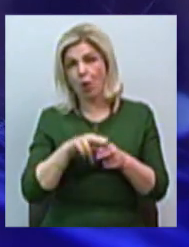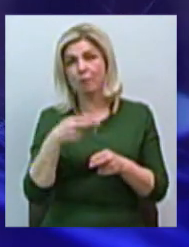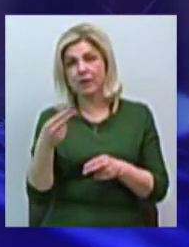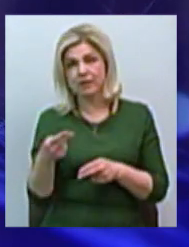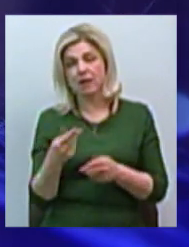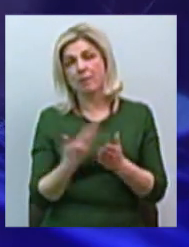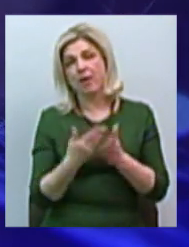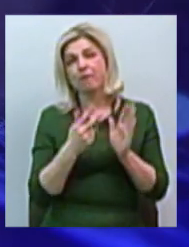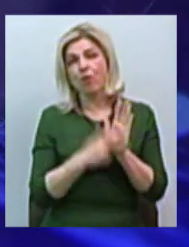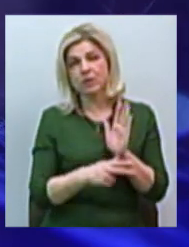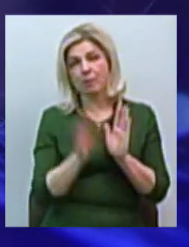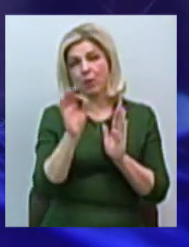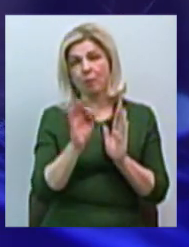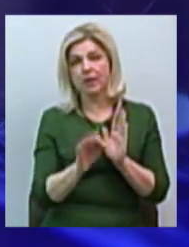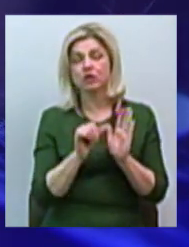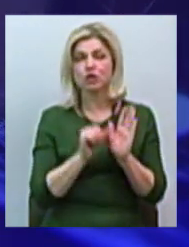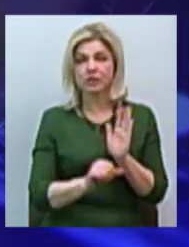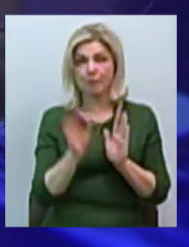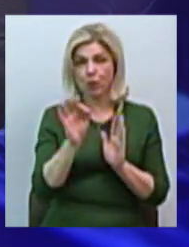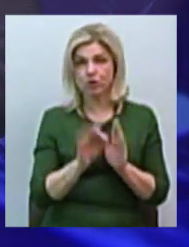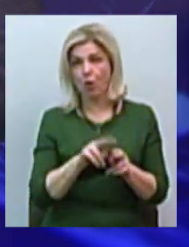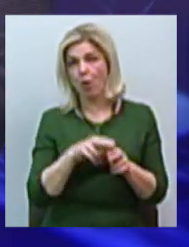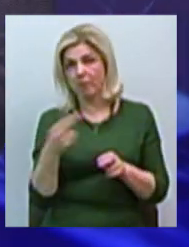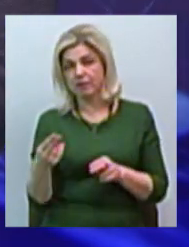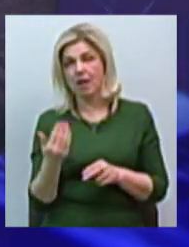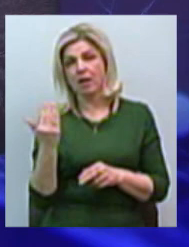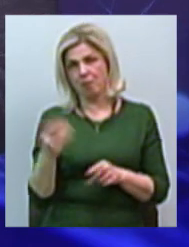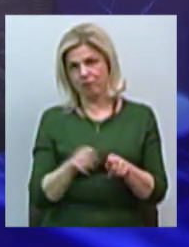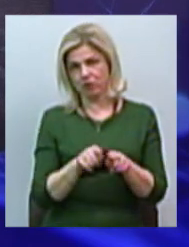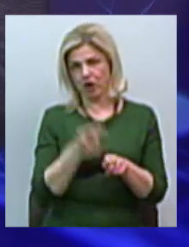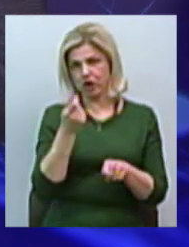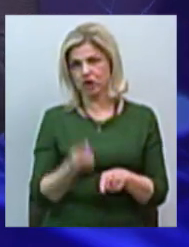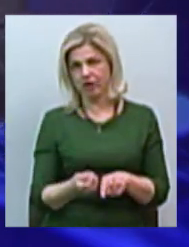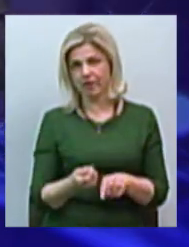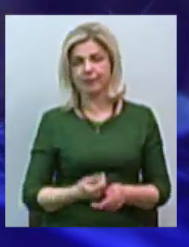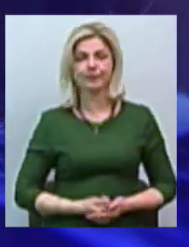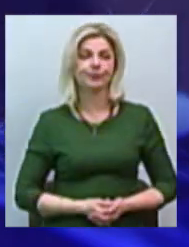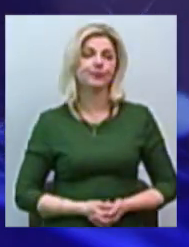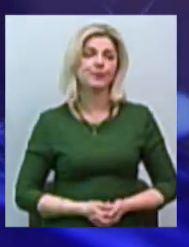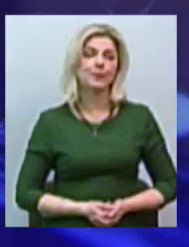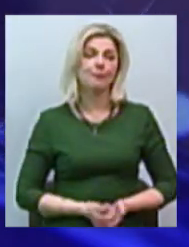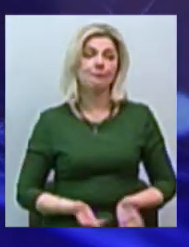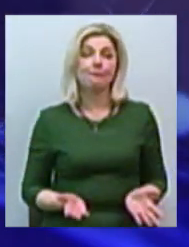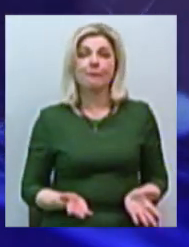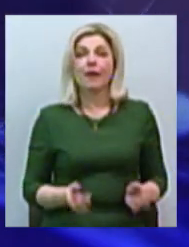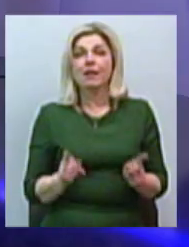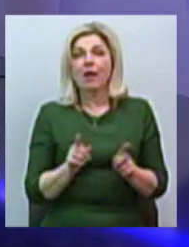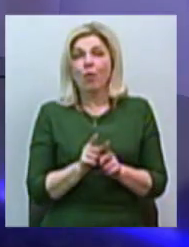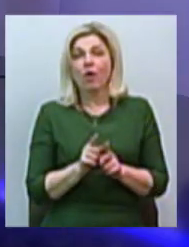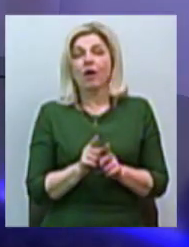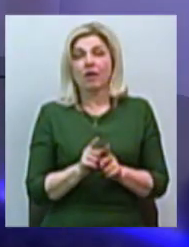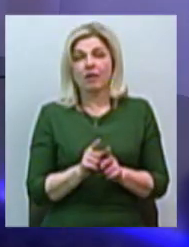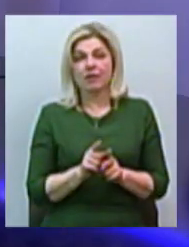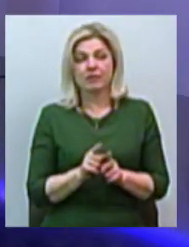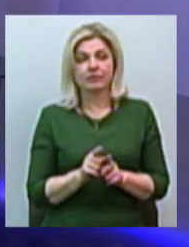-80% 60% і в цьому все одно оказывається дешевле. Це той самий протекціонізм, про який ми говоримо, в Україні